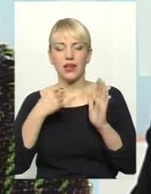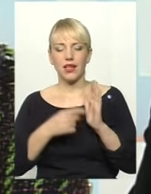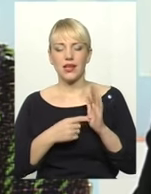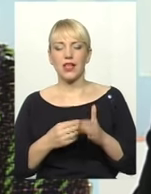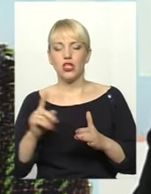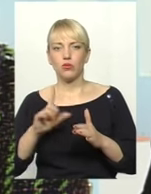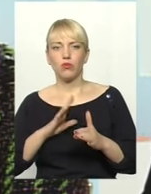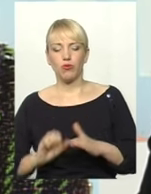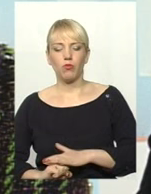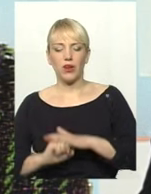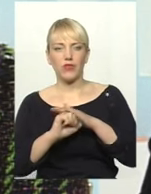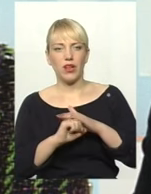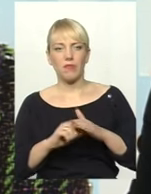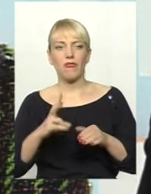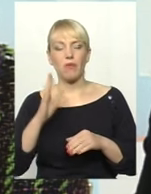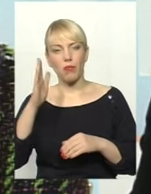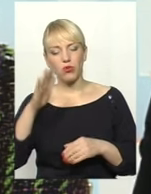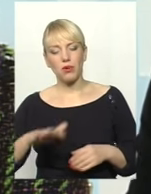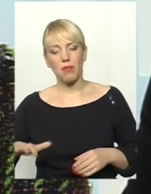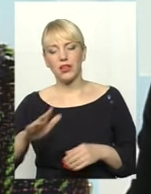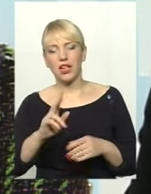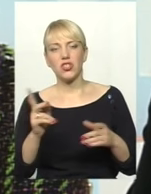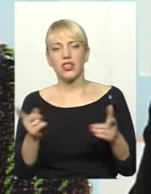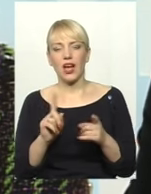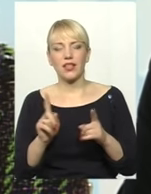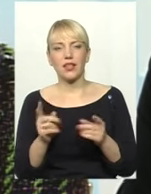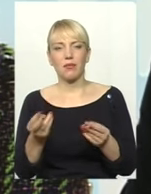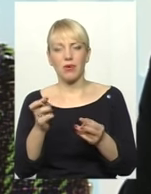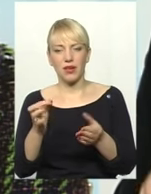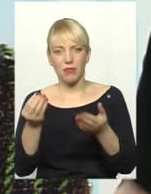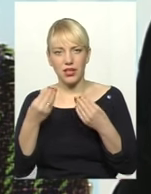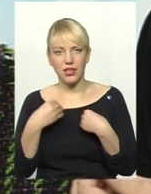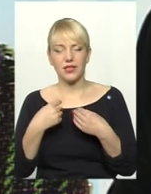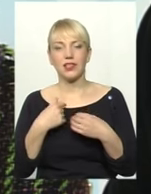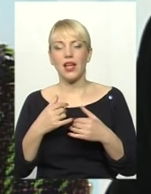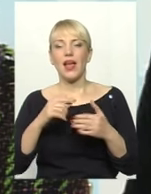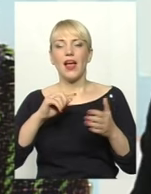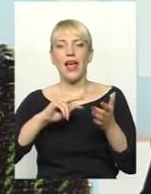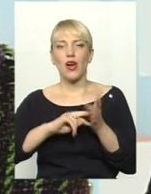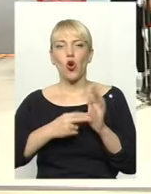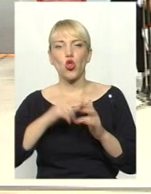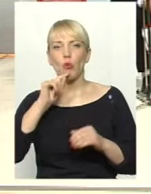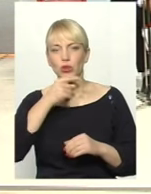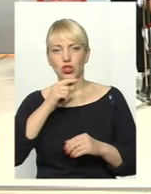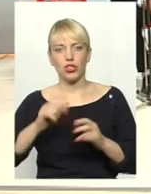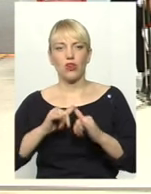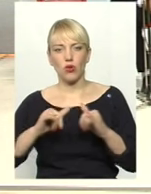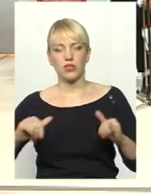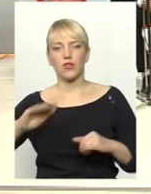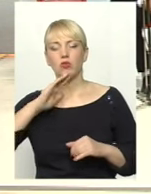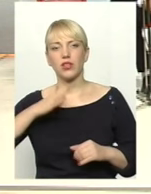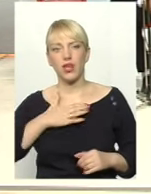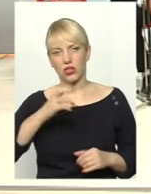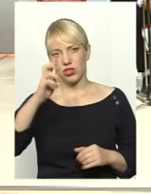майбутніх майданчиків, які би принесли саме економічний розвиток в нашій області, розумієте. Але цього, на